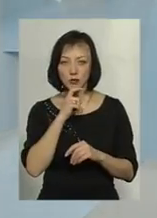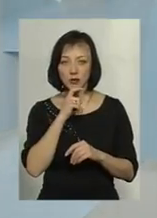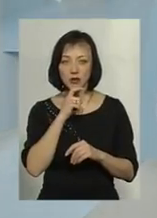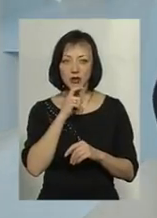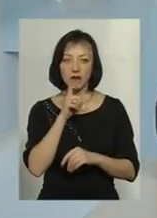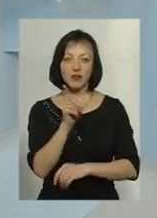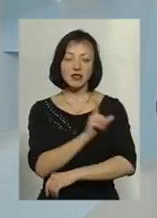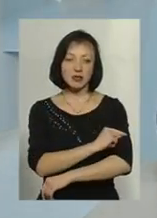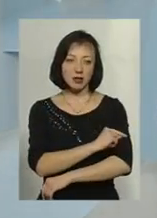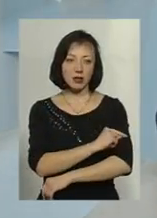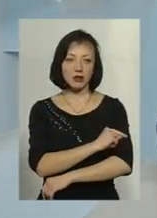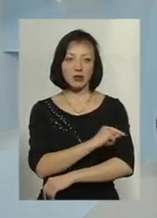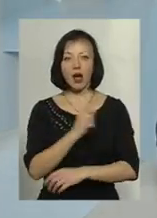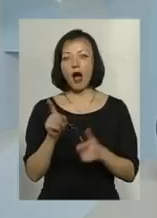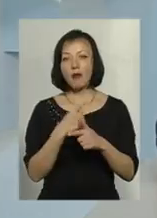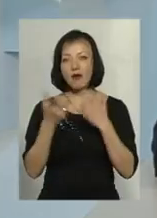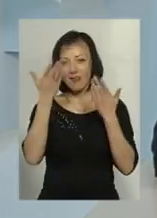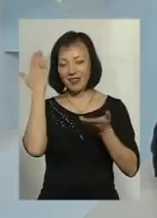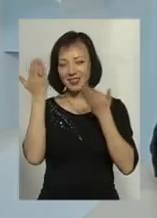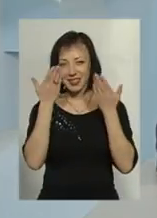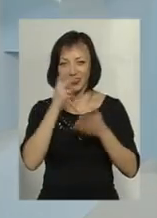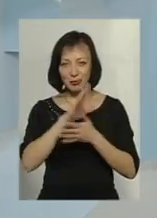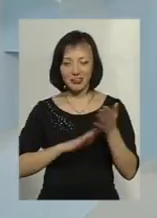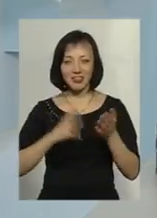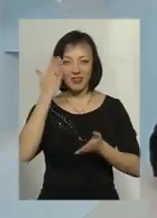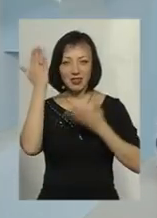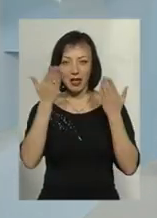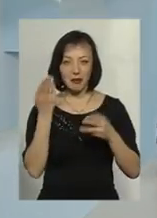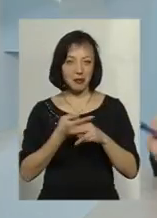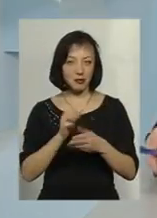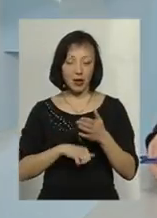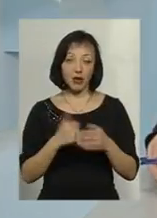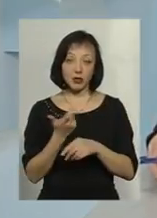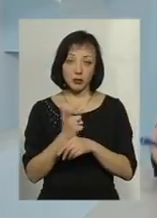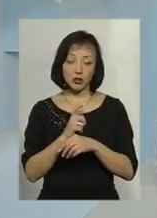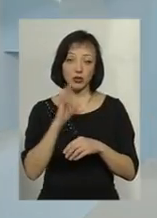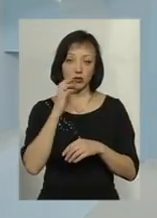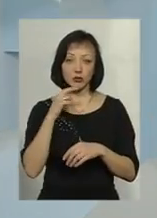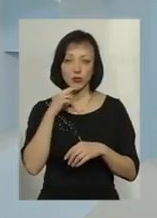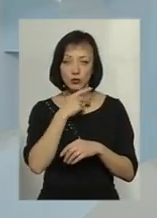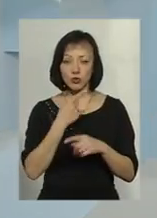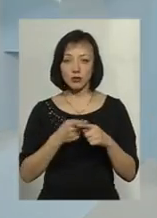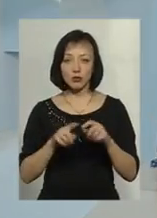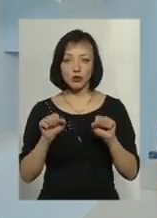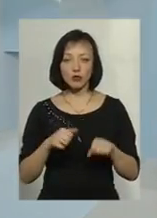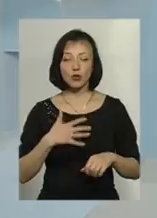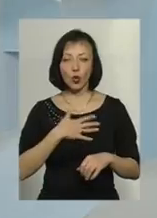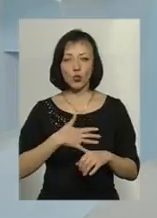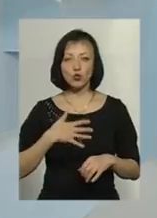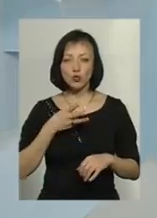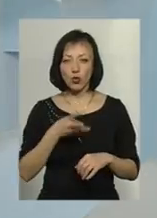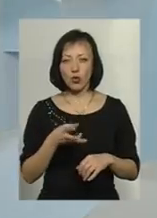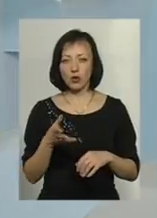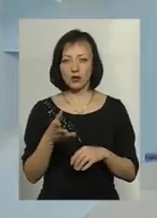веселощі безпідставні, вже більш серйозні, утруйні, може нудота бути,